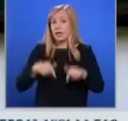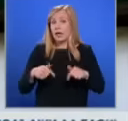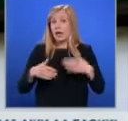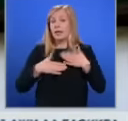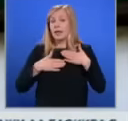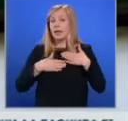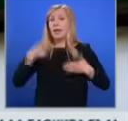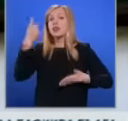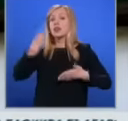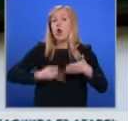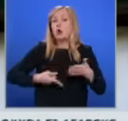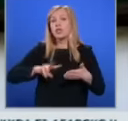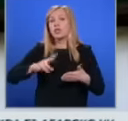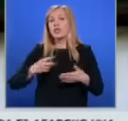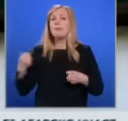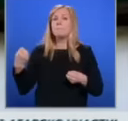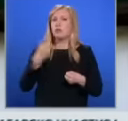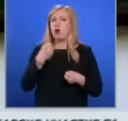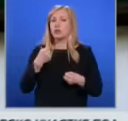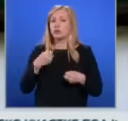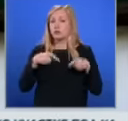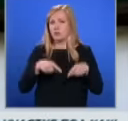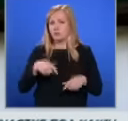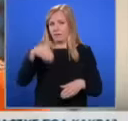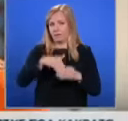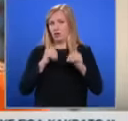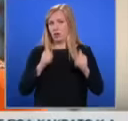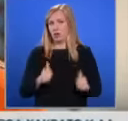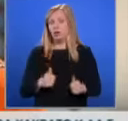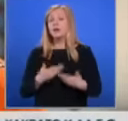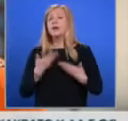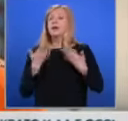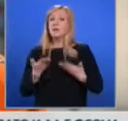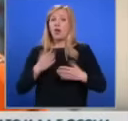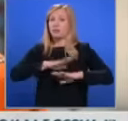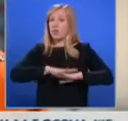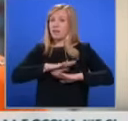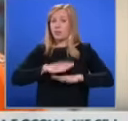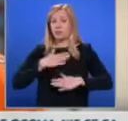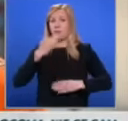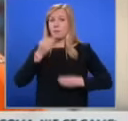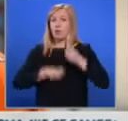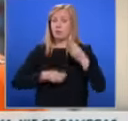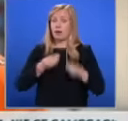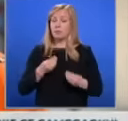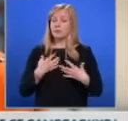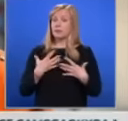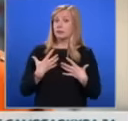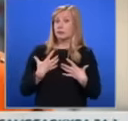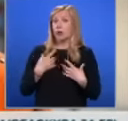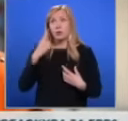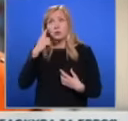бокс или нож. Самият ученик е с проблемно поведение. Бих казвала, в дадени моменти будещо